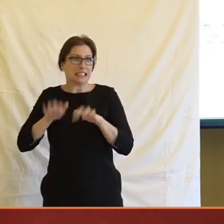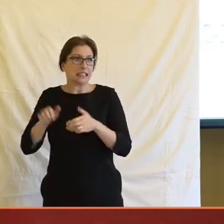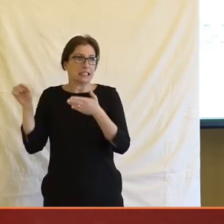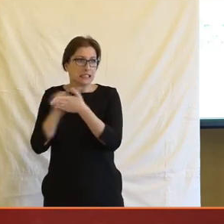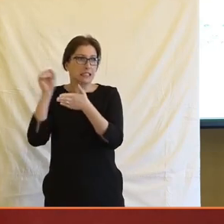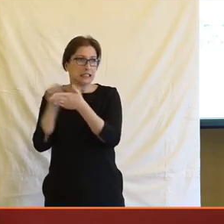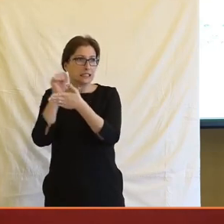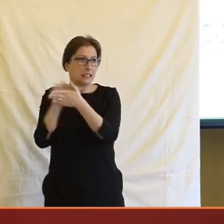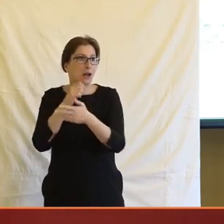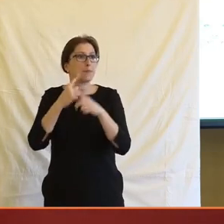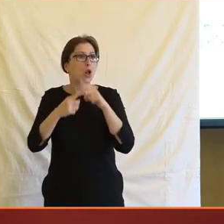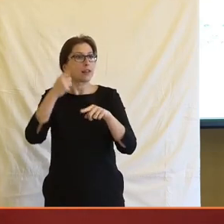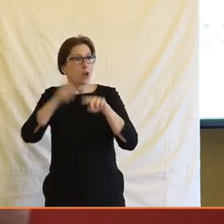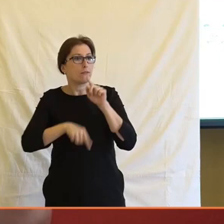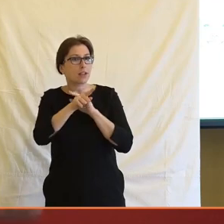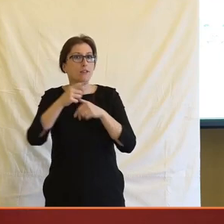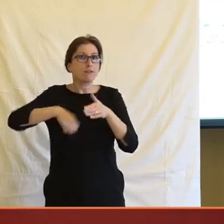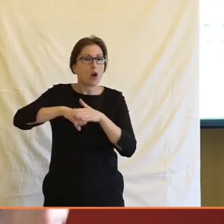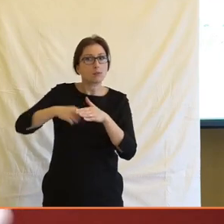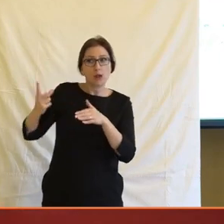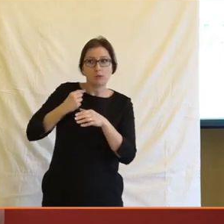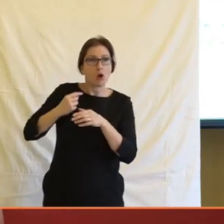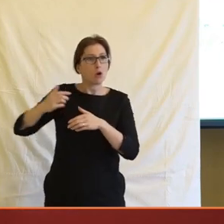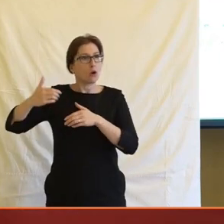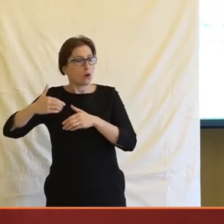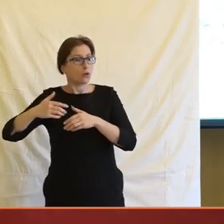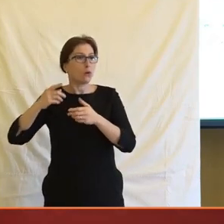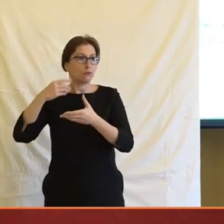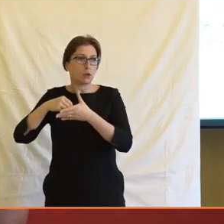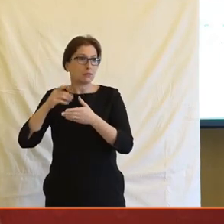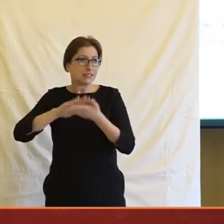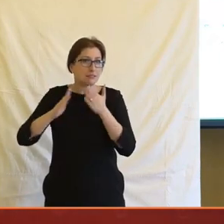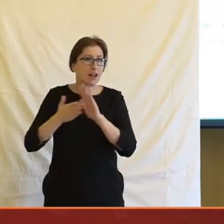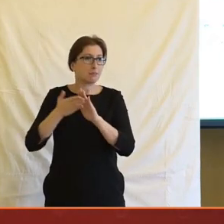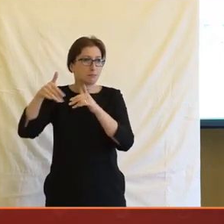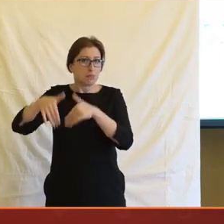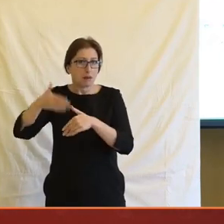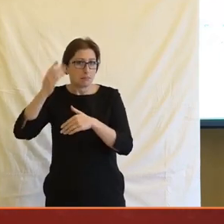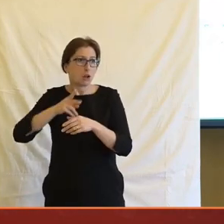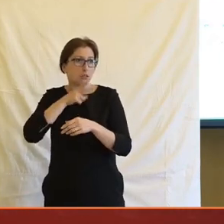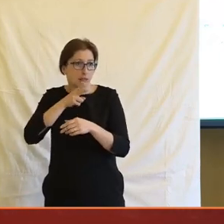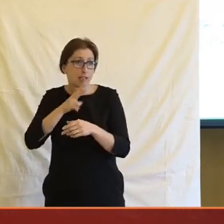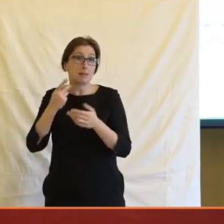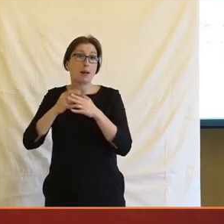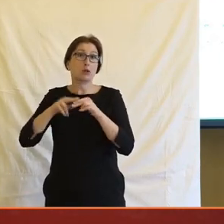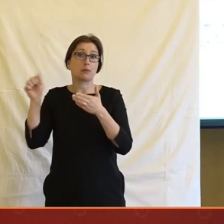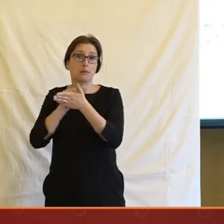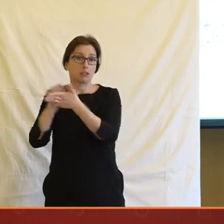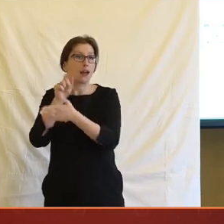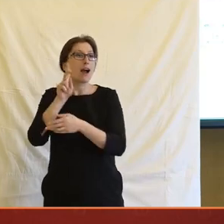kde byl s tím druhým obviněným na fotbale, na hokeji, na svatbě, dělal mu prostě světka a tak podobně.